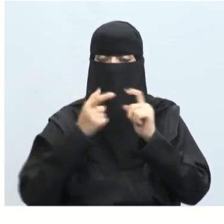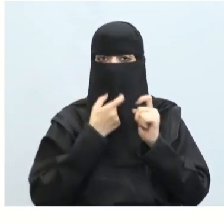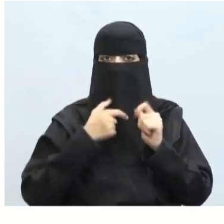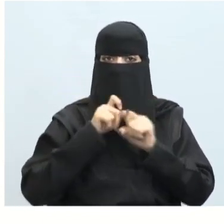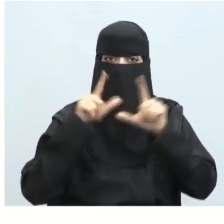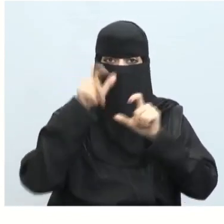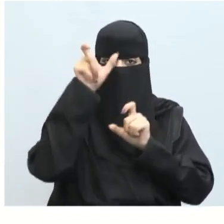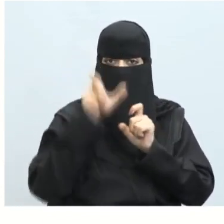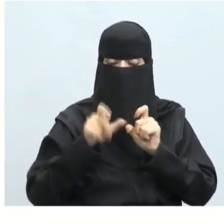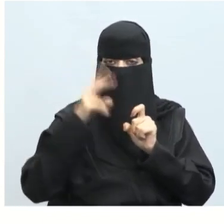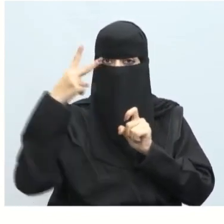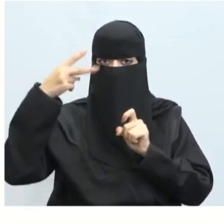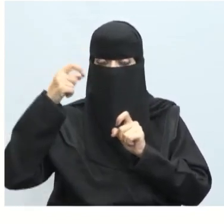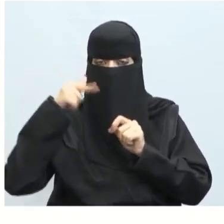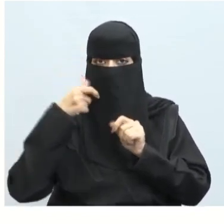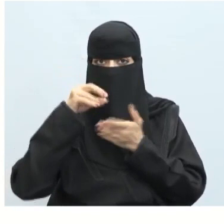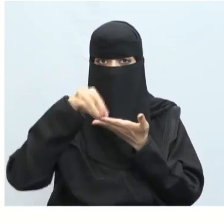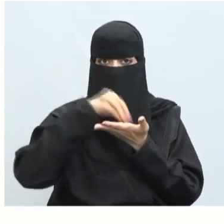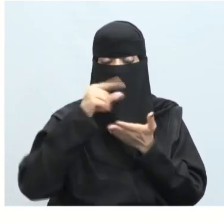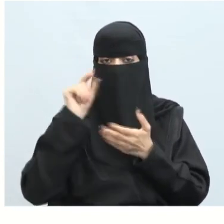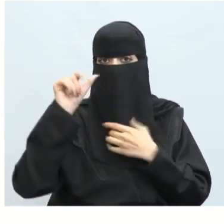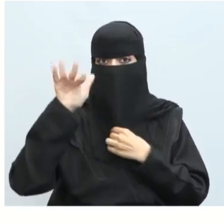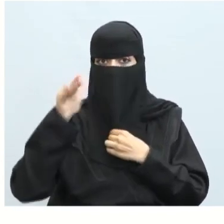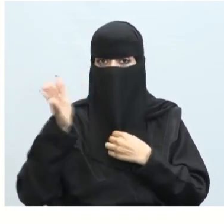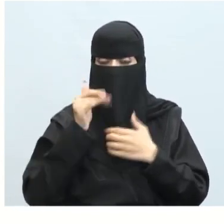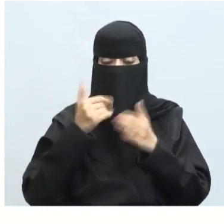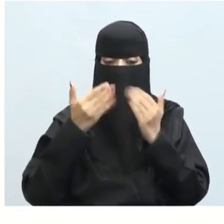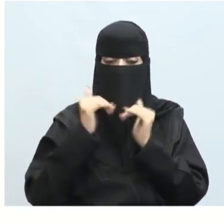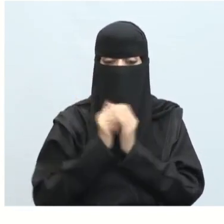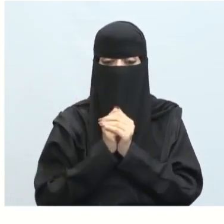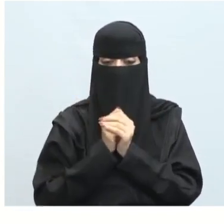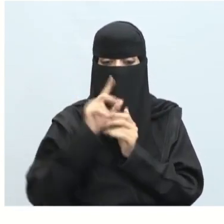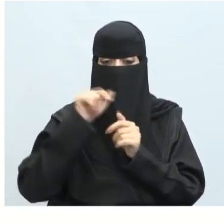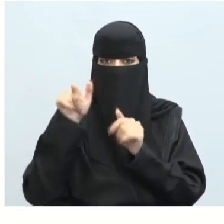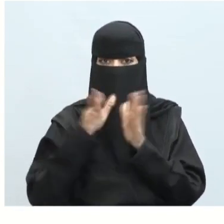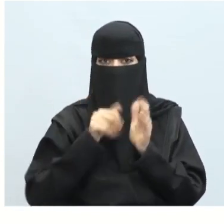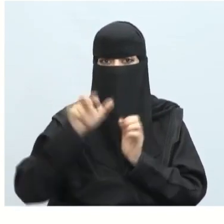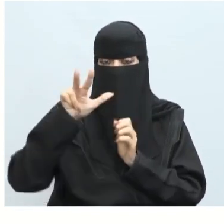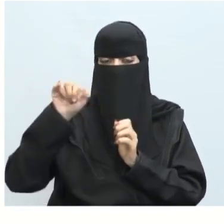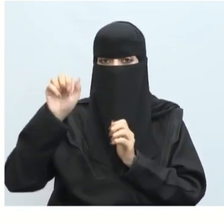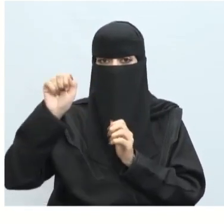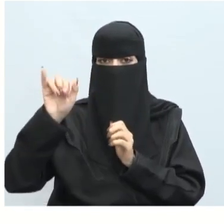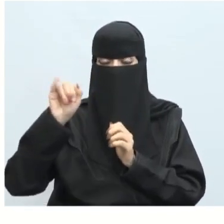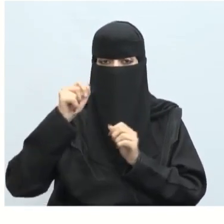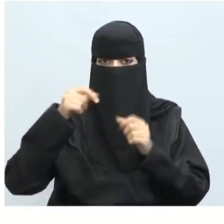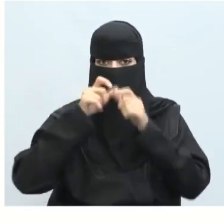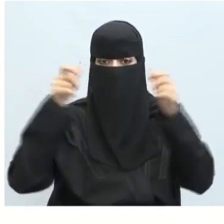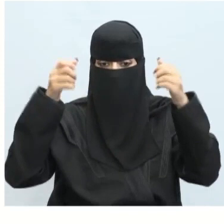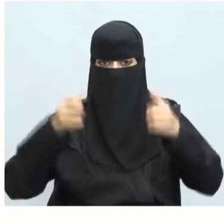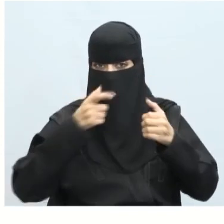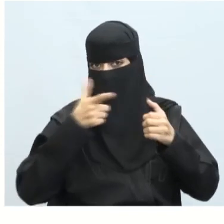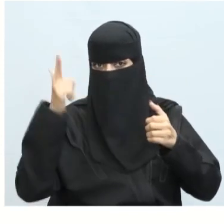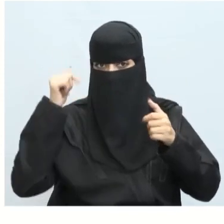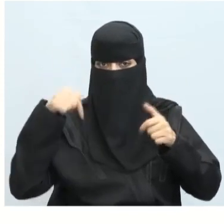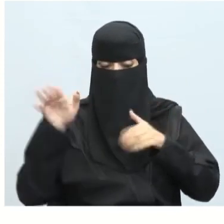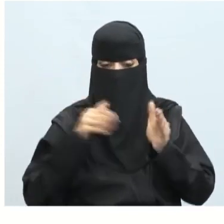ستظهر قائمة باثنين من أبرز معالم هذه المدينة عن نحو التالي المسمك وبوليفارد مدينة الرياض